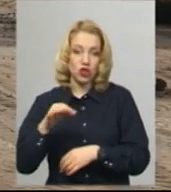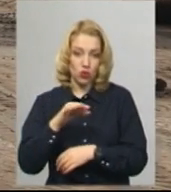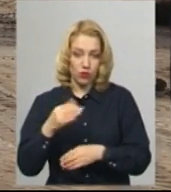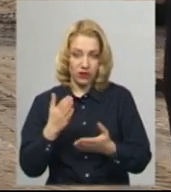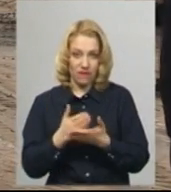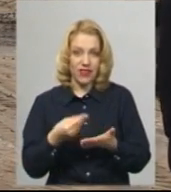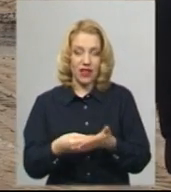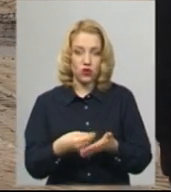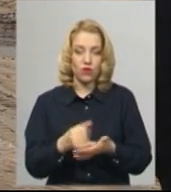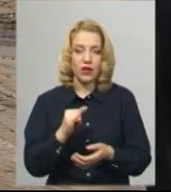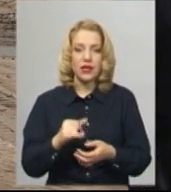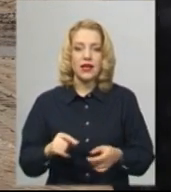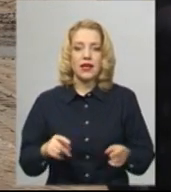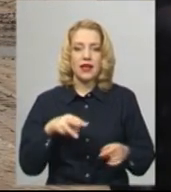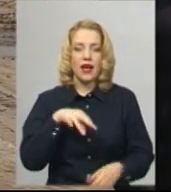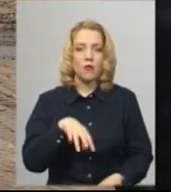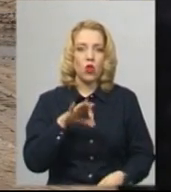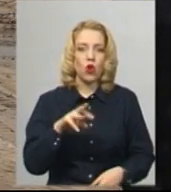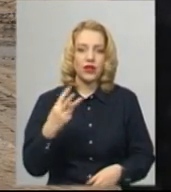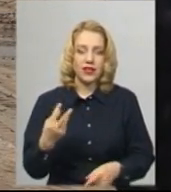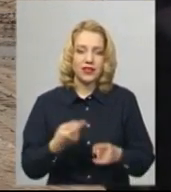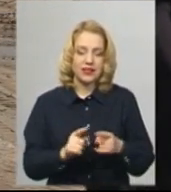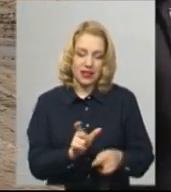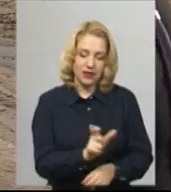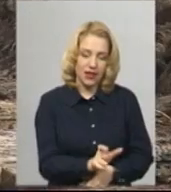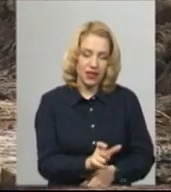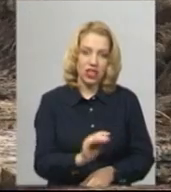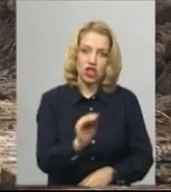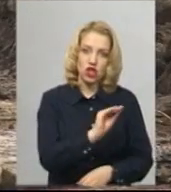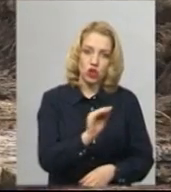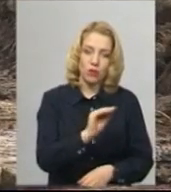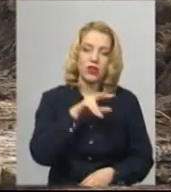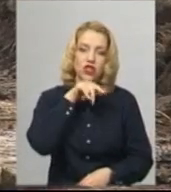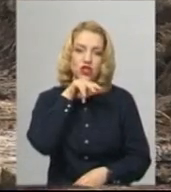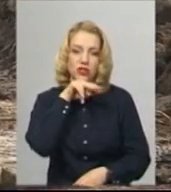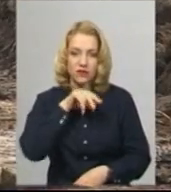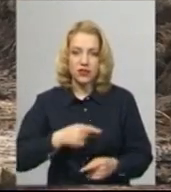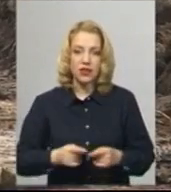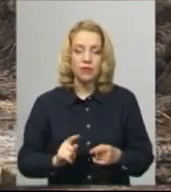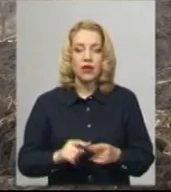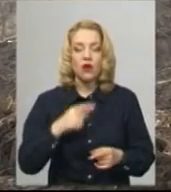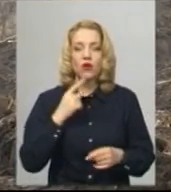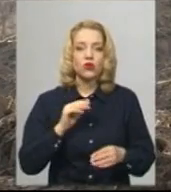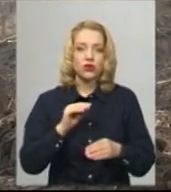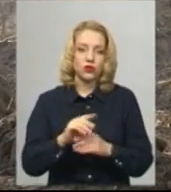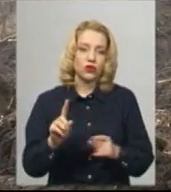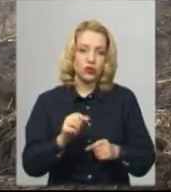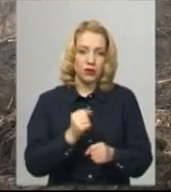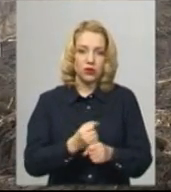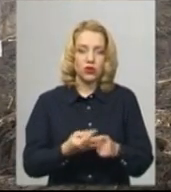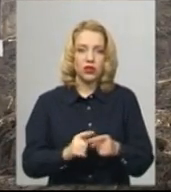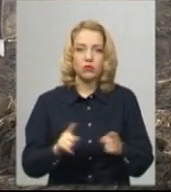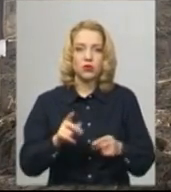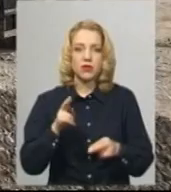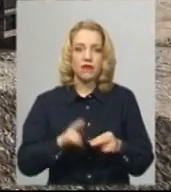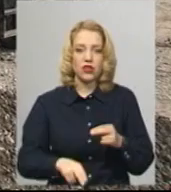ділянки доріг по Н03. Це дорога Житомир-Чернівці. Валентин Данилюк додає, працюють над тим, щоб завершити будівництво